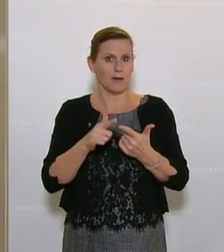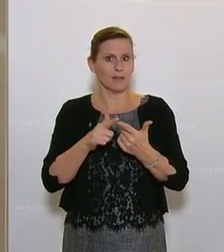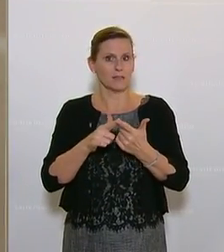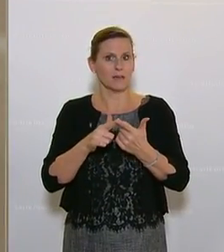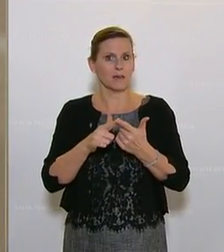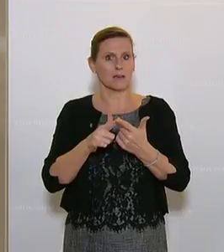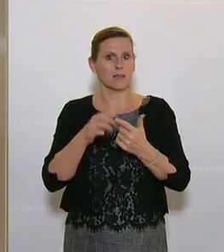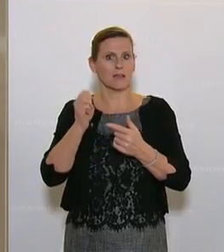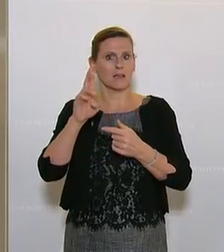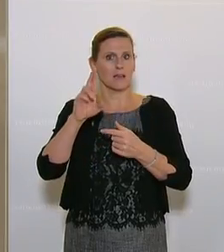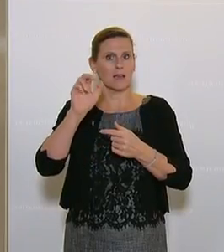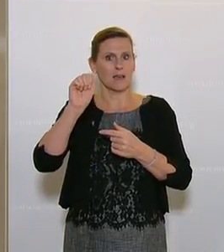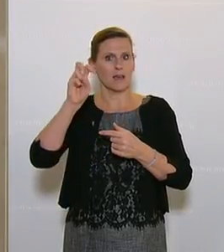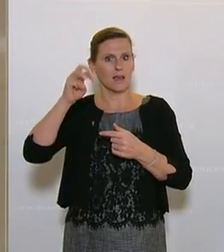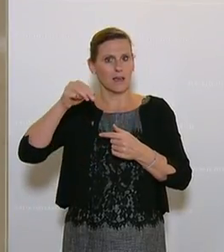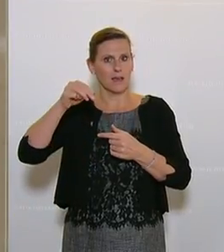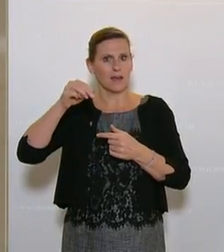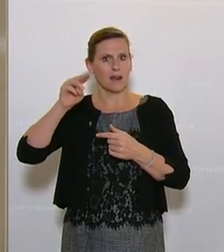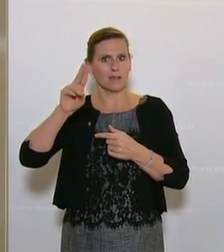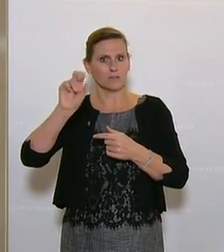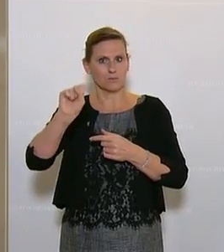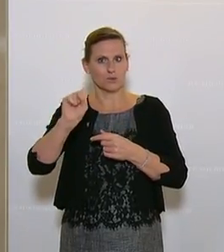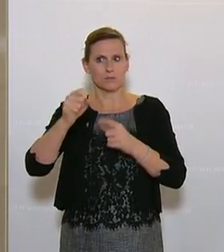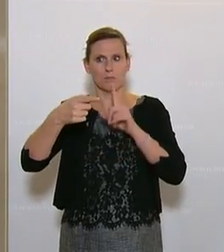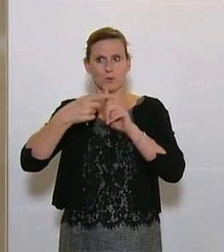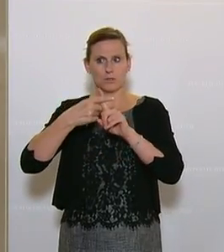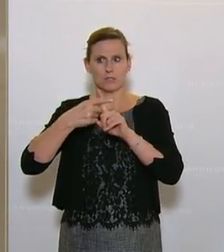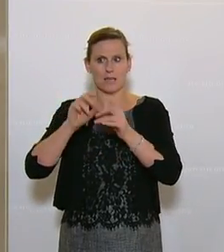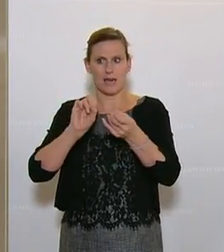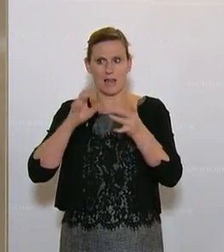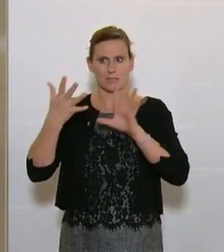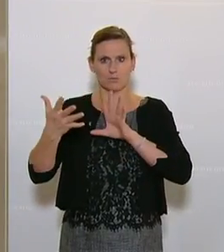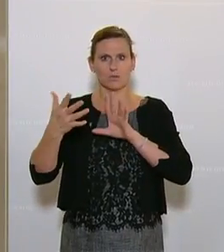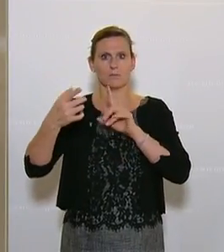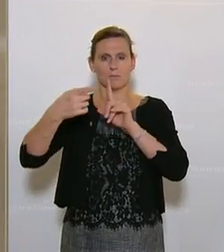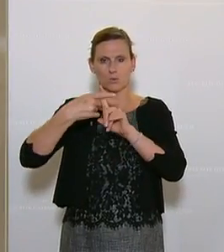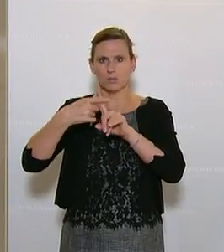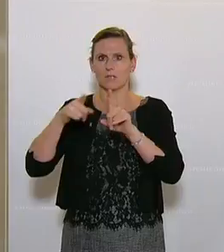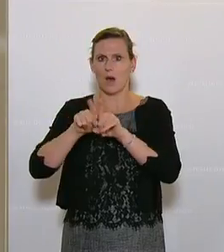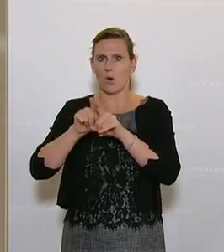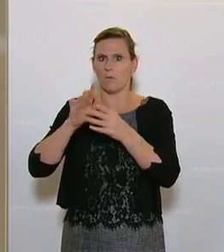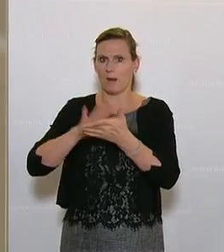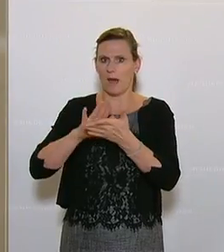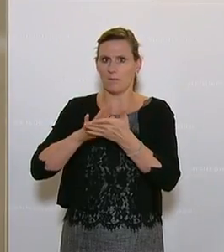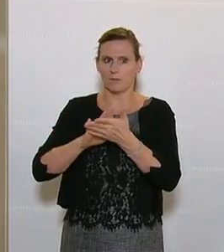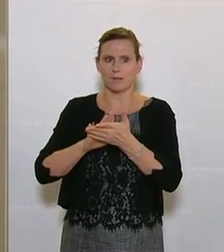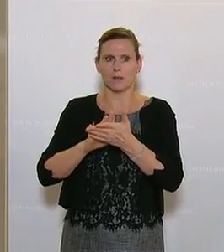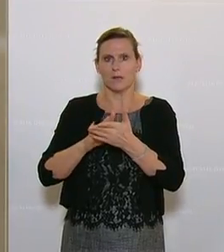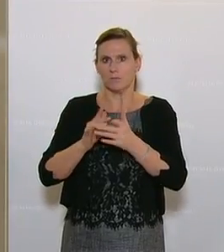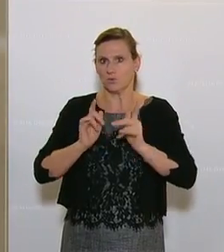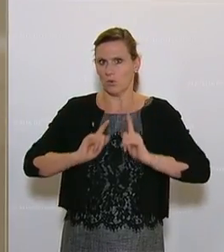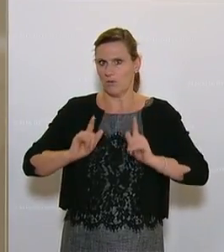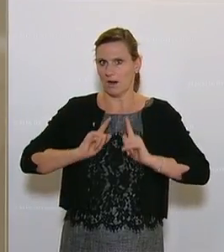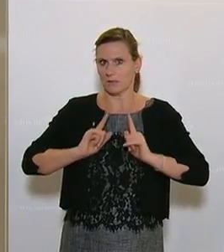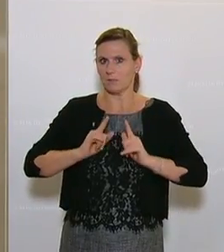das erweitert die Mobilität von Studierenden, auch von Schülerinnen. Auch kurzfristig müssen wir halt darauf warten, dass wir wieder reisen